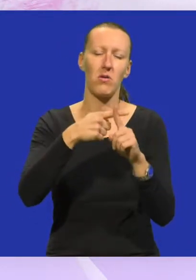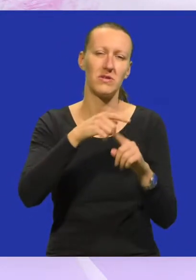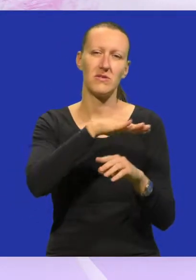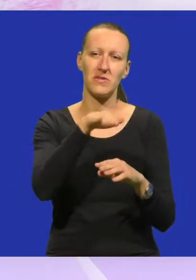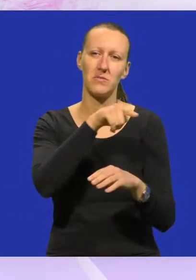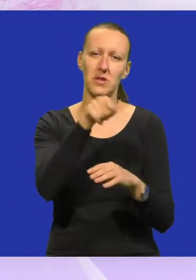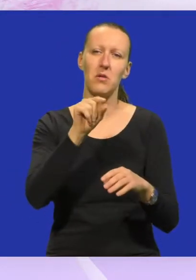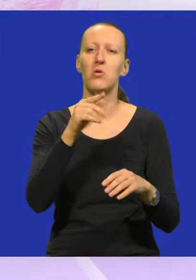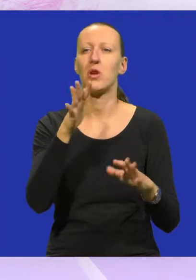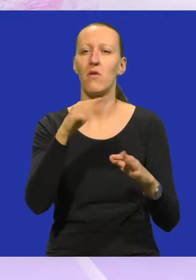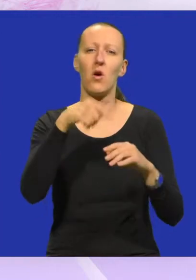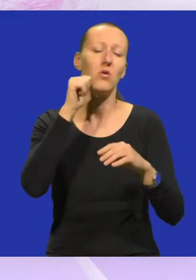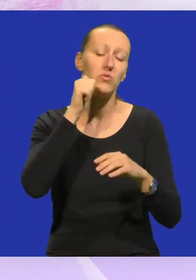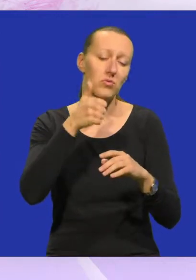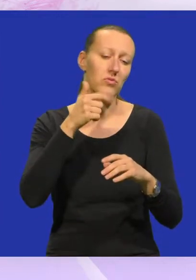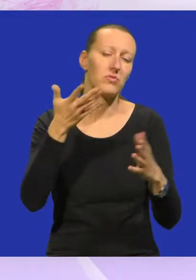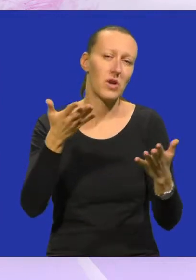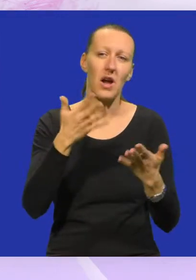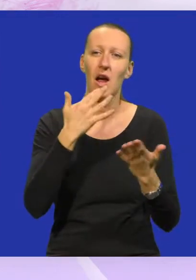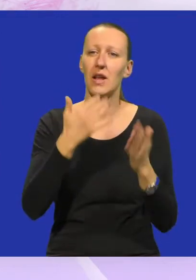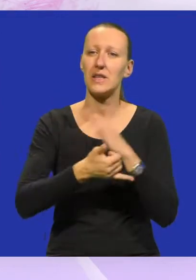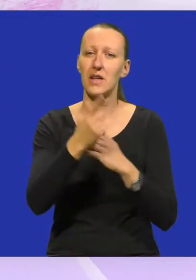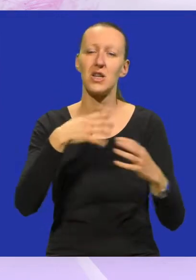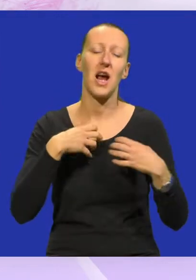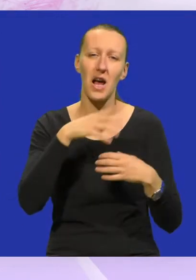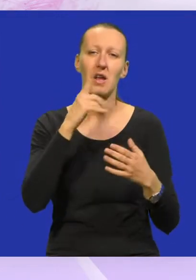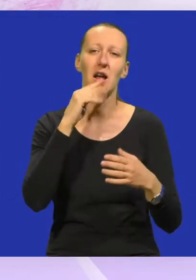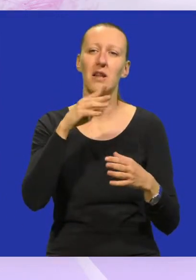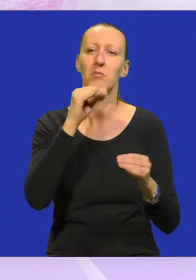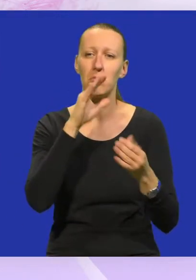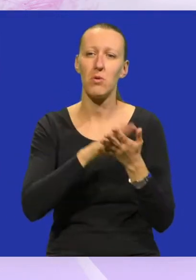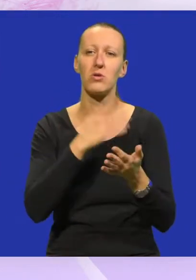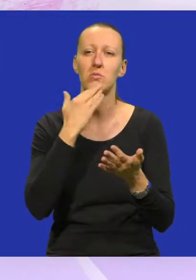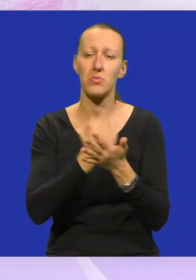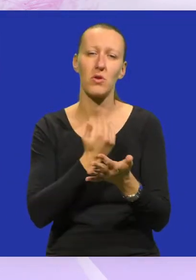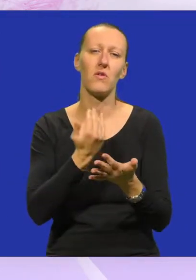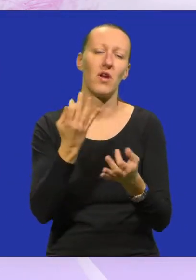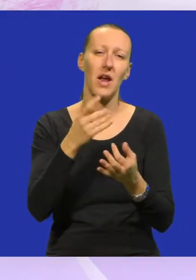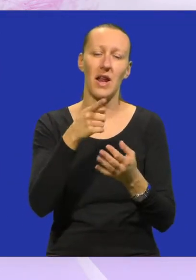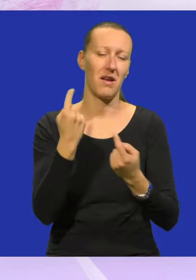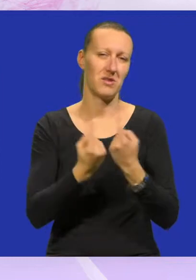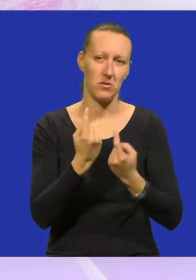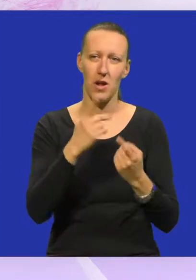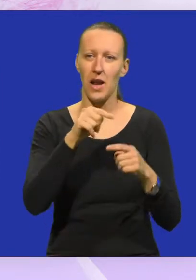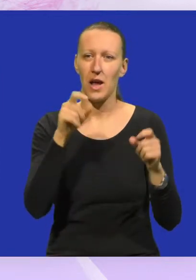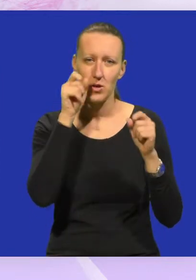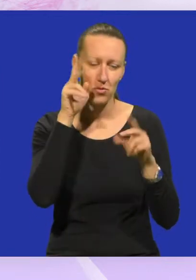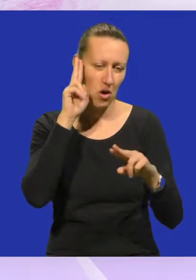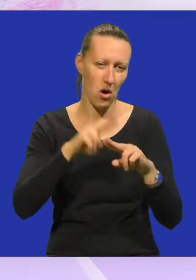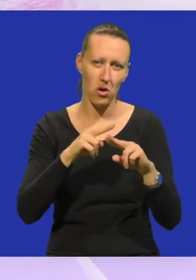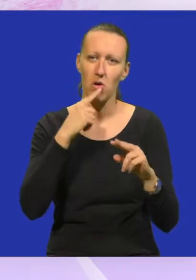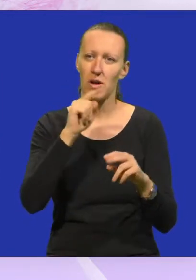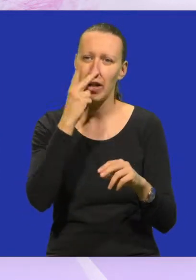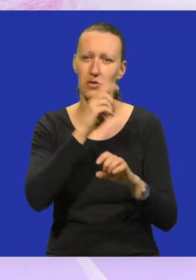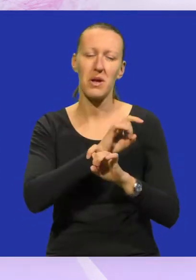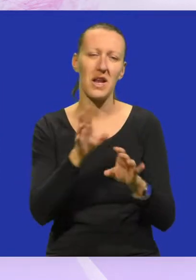sa svim tim, pa možda i drugi dan kad izađete iz kazališta pa kad se krenu opet događati takve neke stvari, neke čudne odluke koje